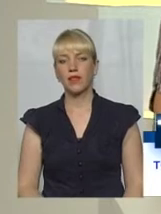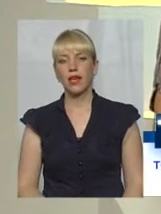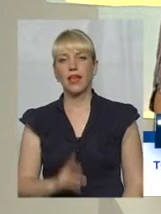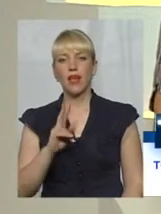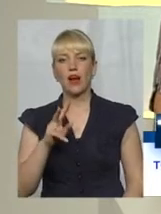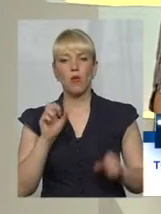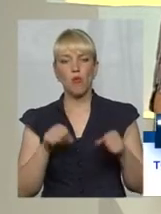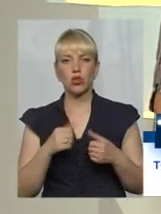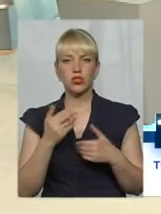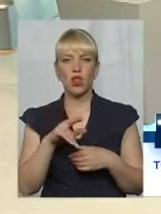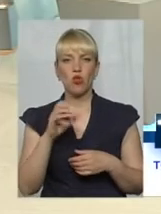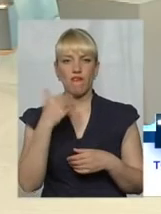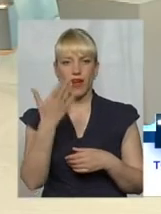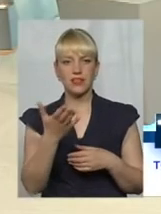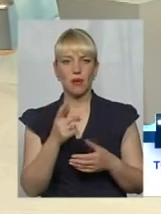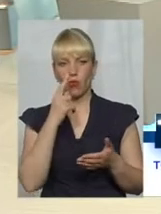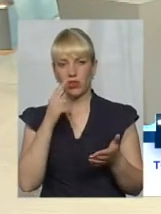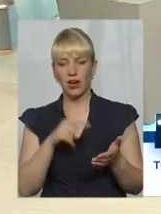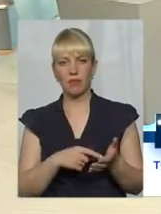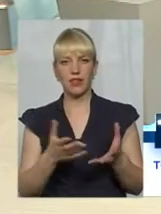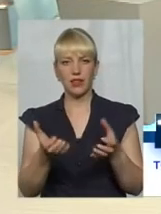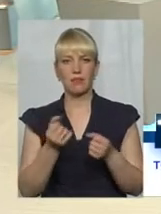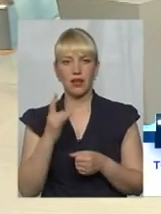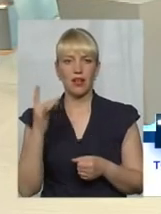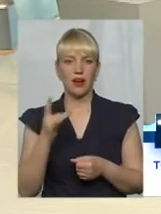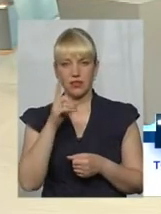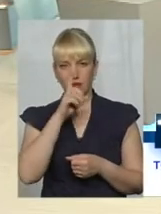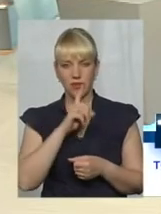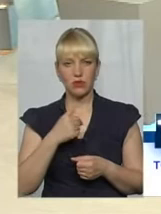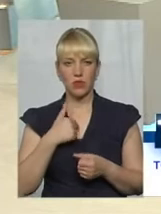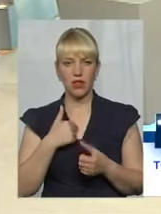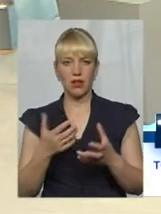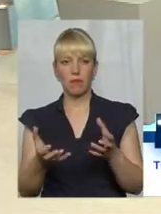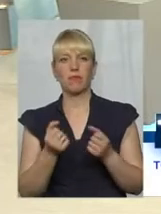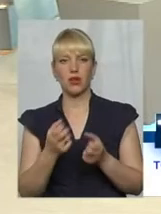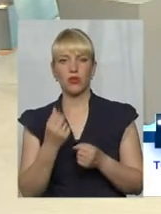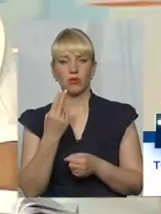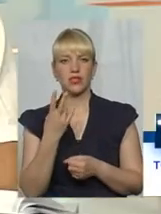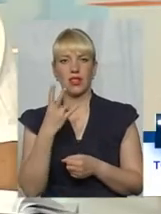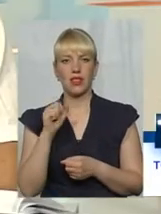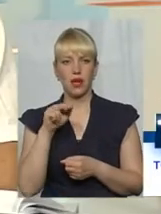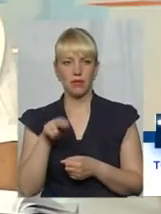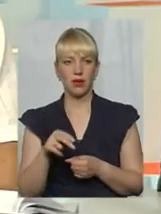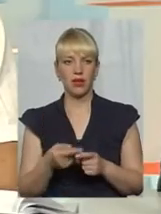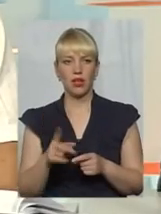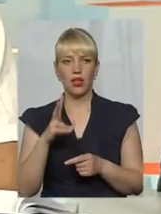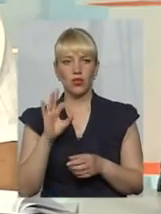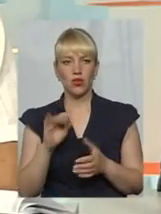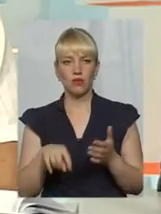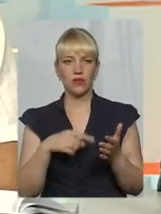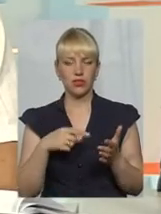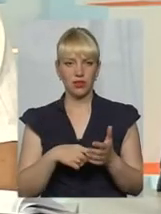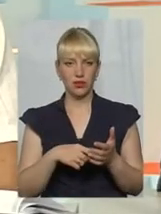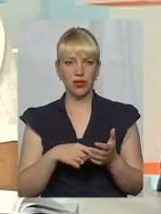потрапити на прийом? Жінка запитала. Раз в місяць у мене прийом в СНАПі, завтра буде прийом, але міський голова відправляє